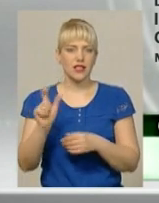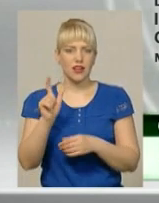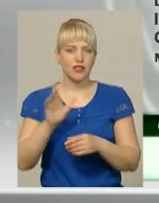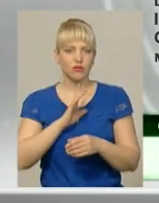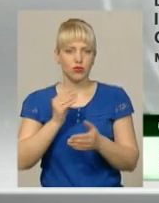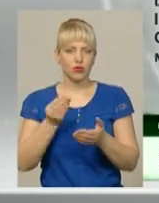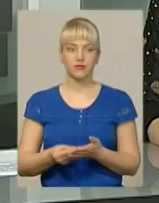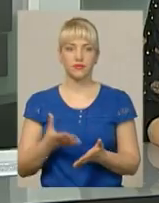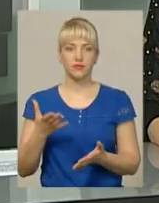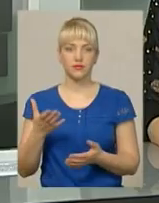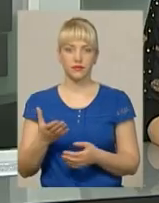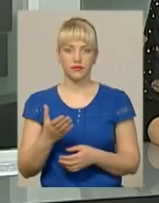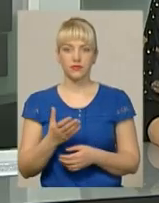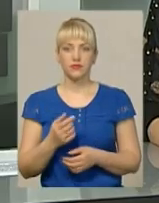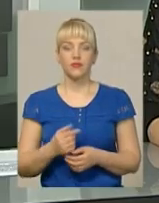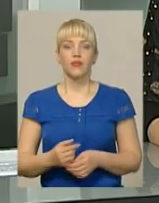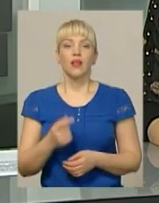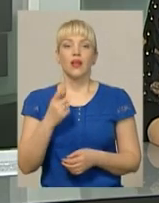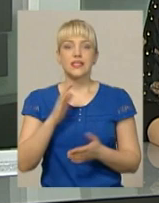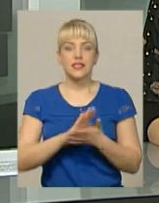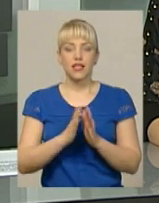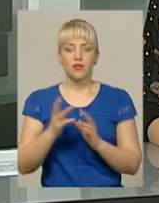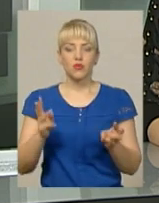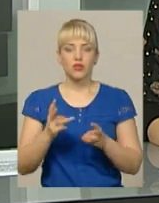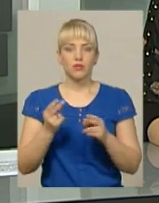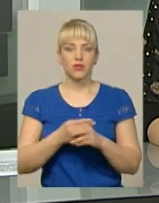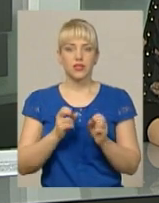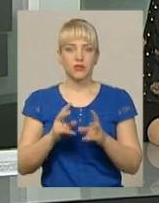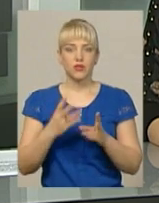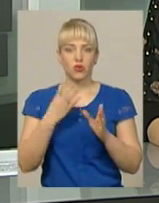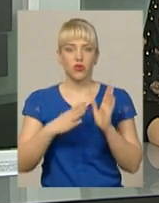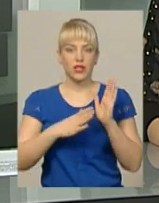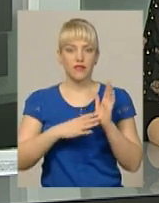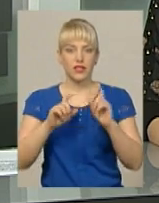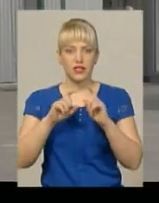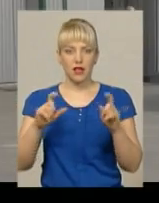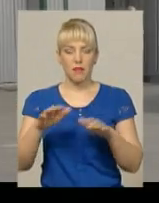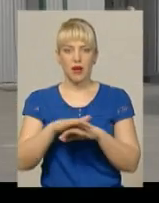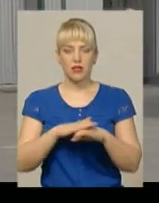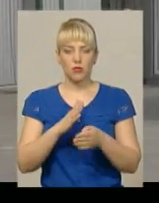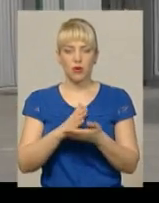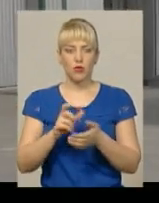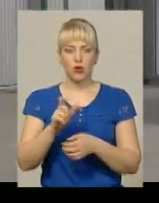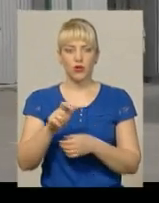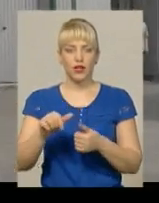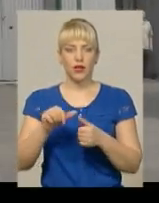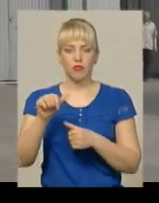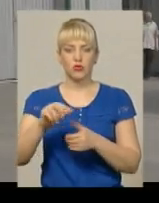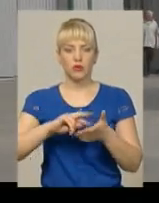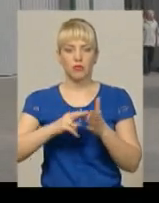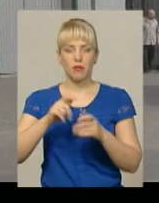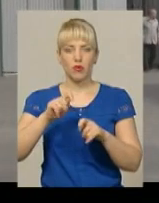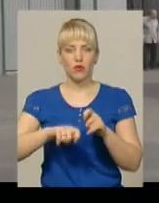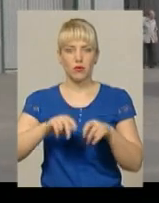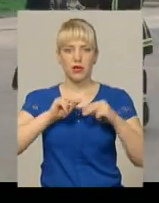лютого. Стан пожежної безпеки у 49 закладах масового перебування людей позапланово перевірили працівники